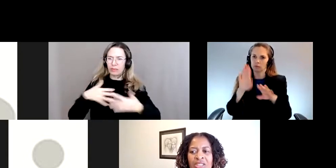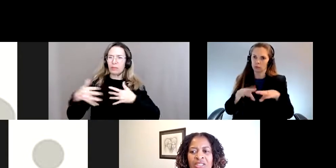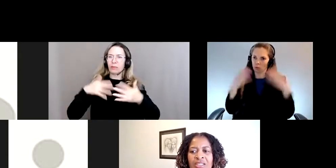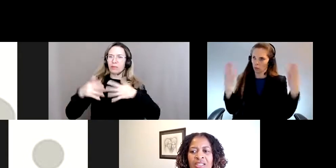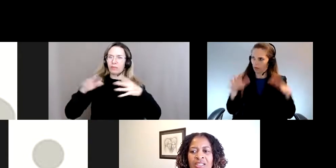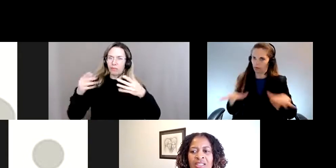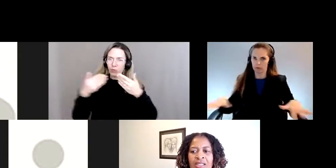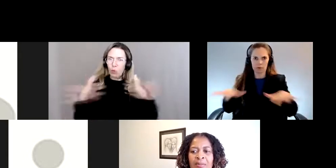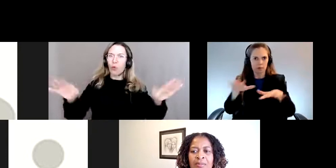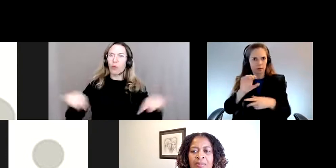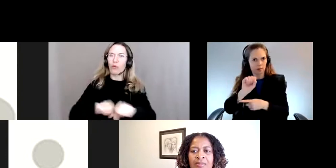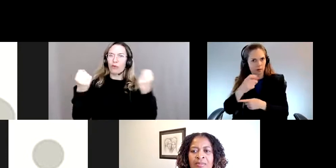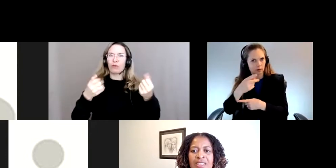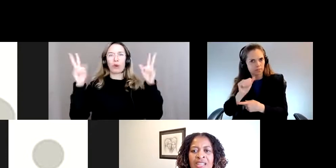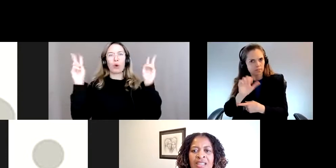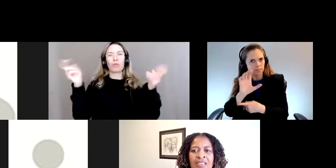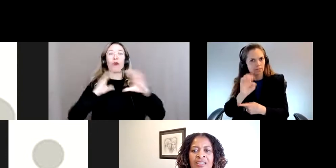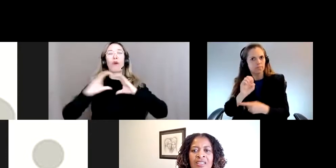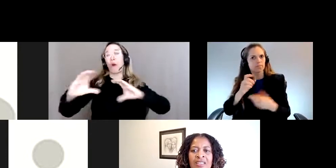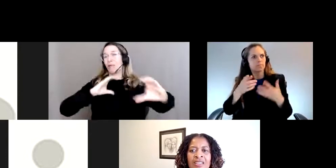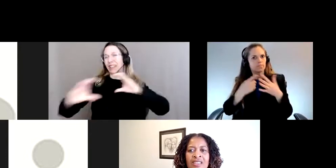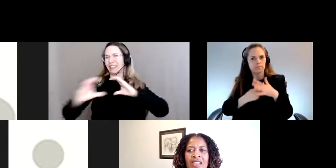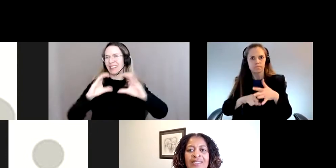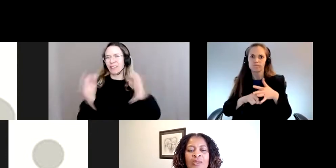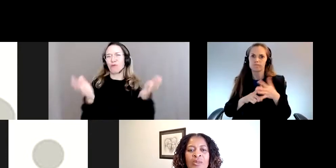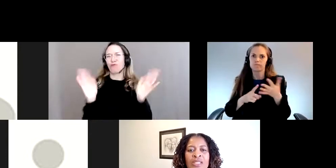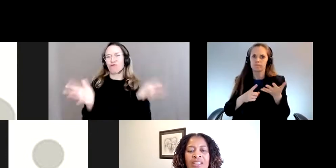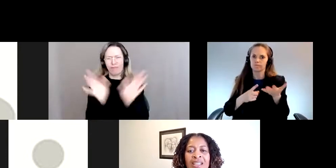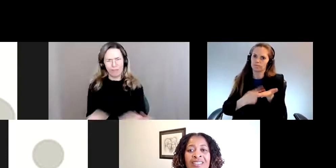lancé cette conversation importante.